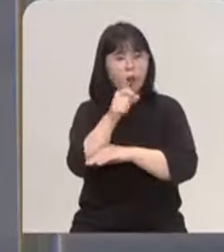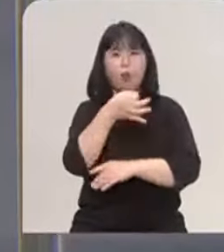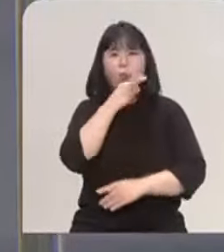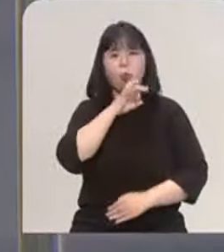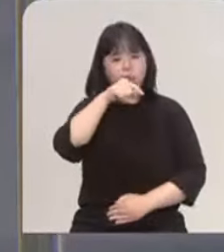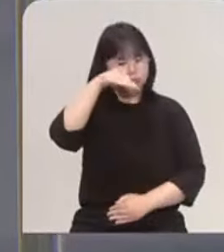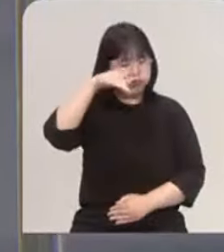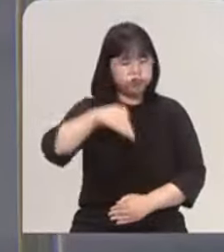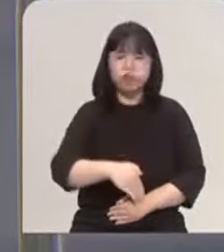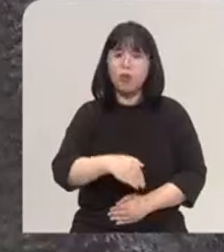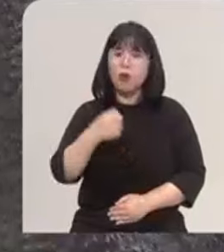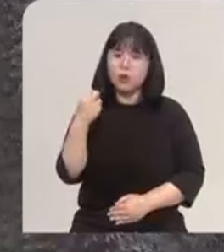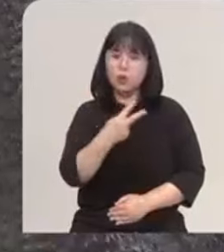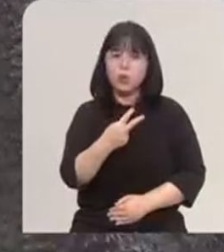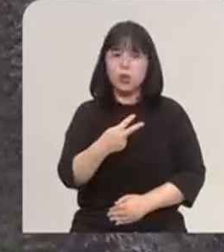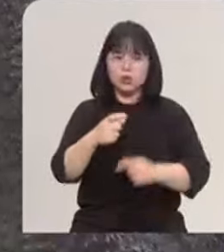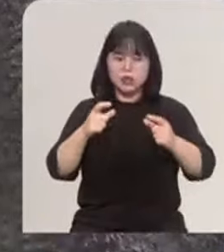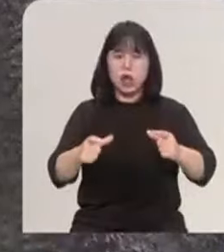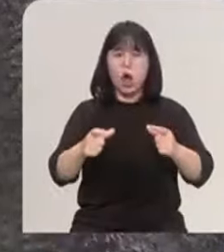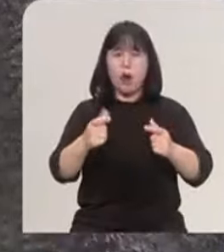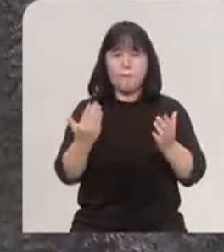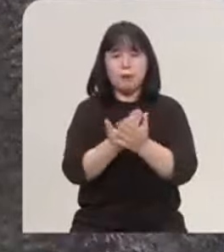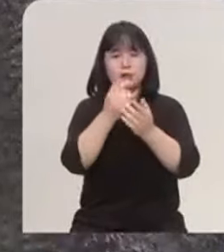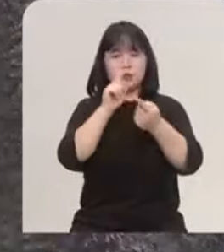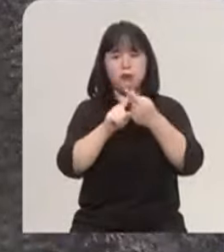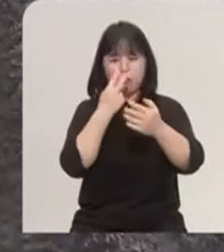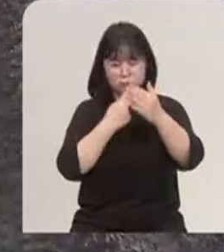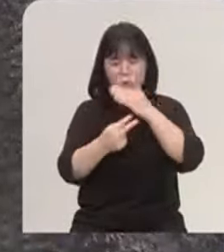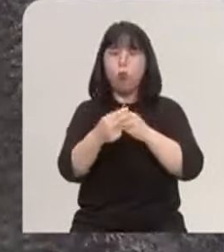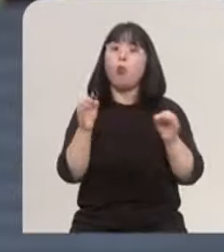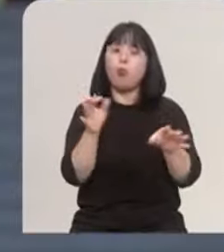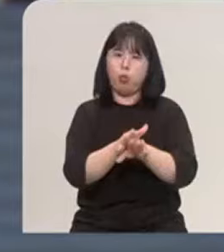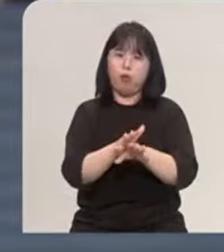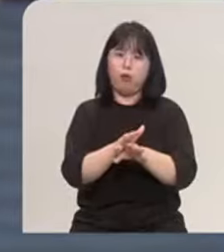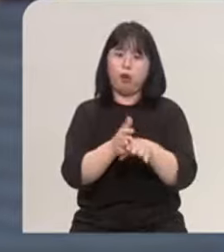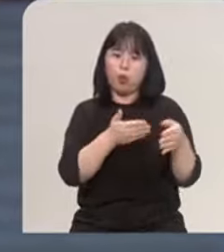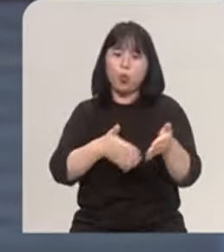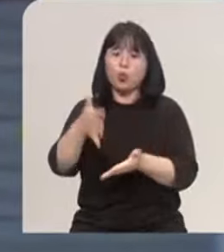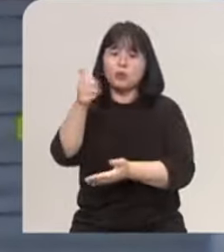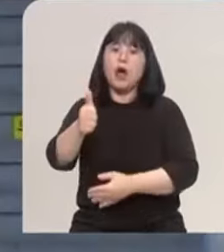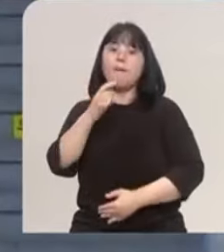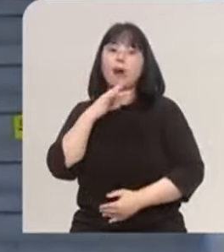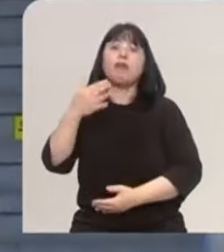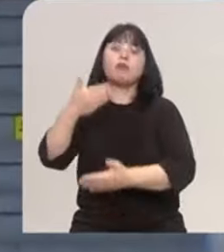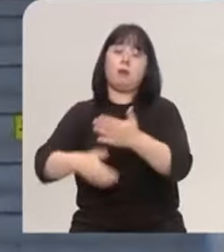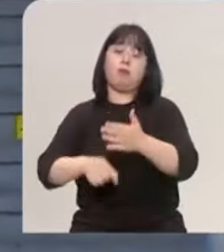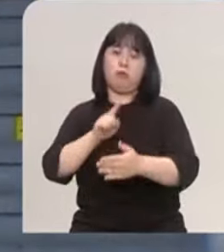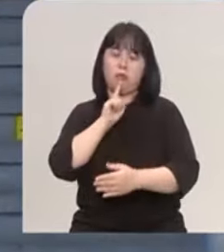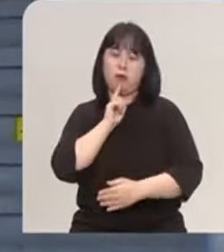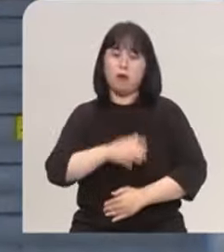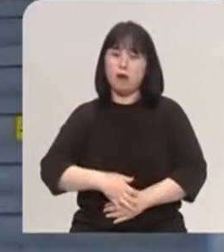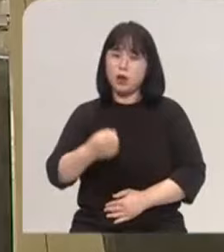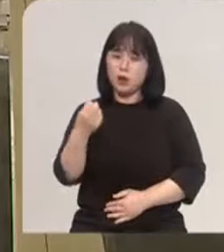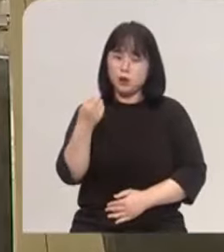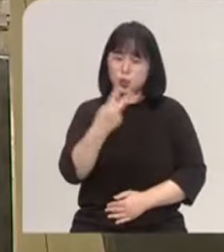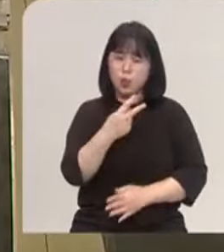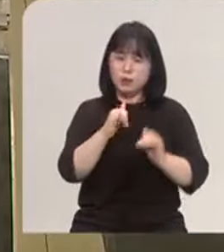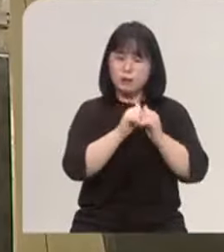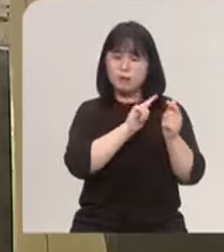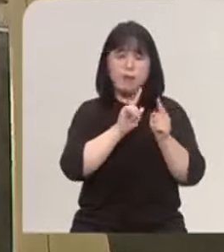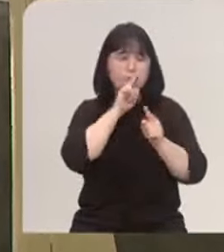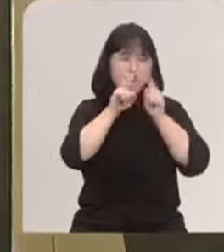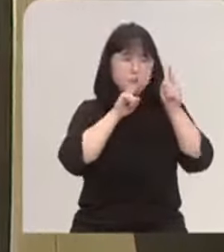지역 발전에 대한 비전이 사라지고 제왕적 도지사만 남았다는 겁니다. 특히 주민 민원에 대한 대응이